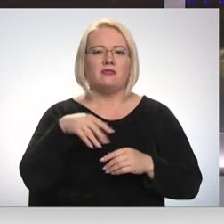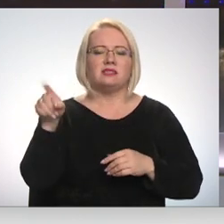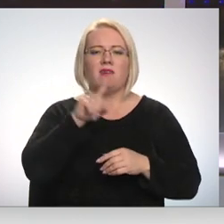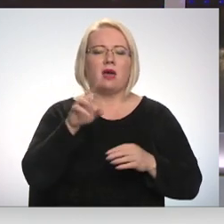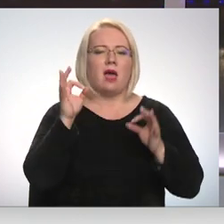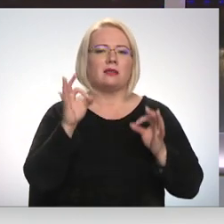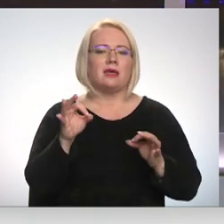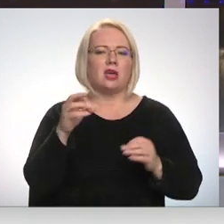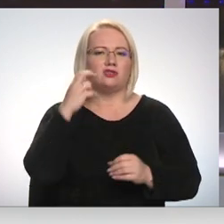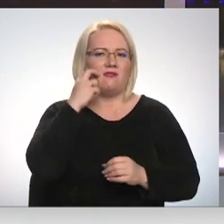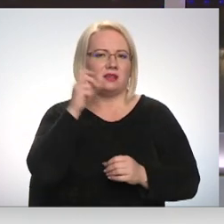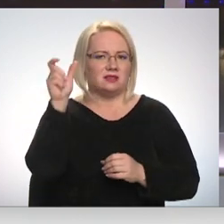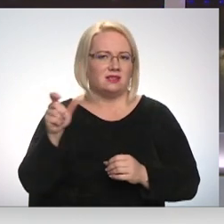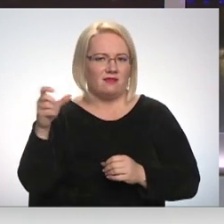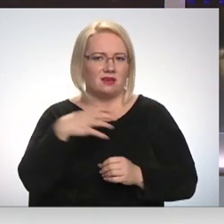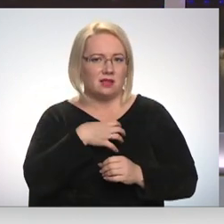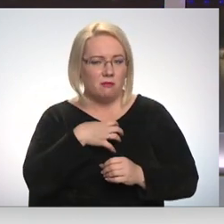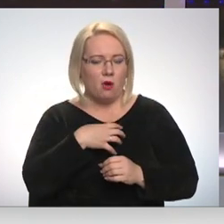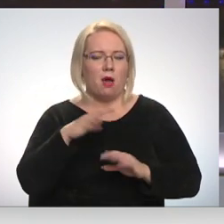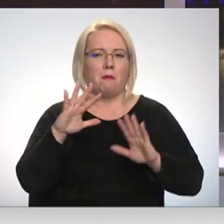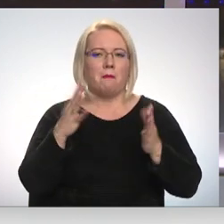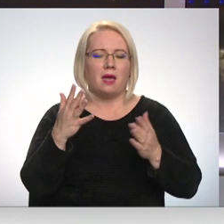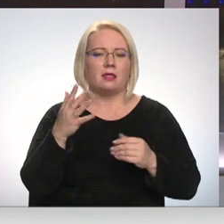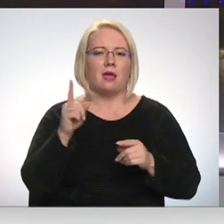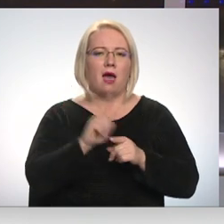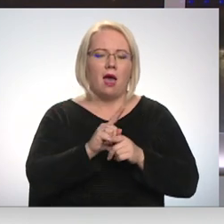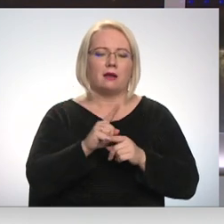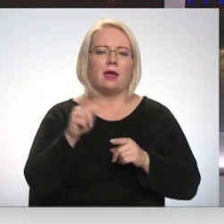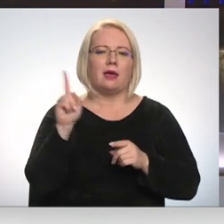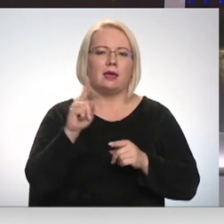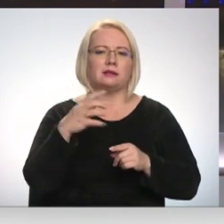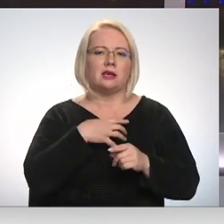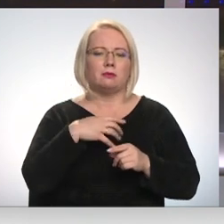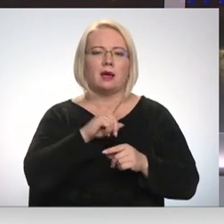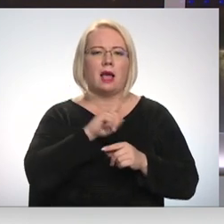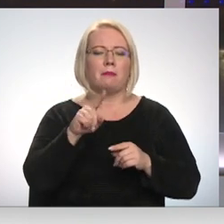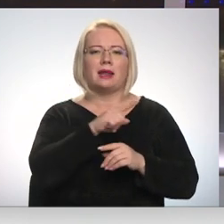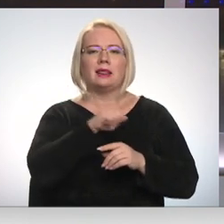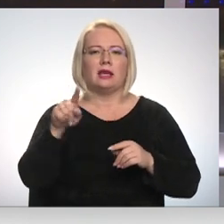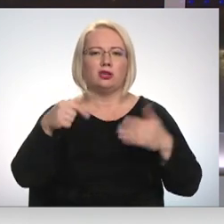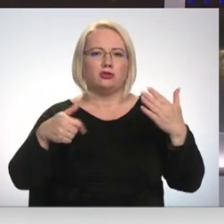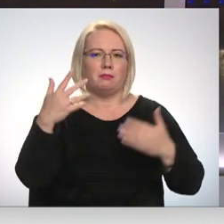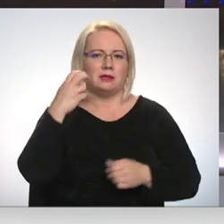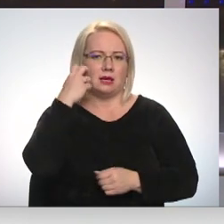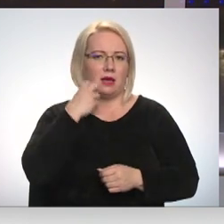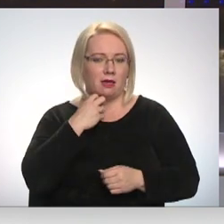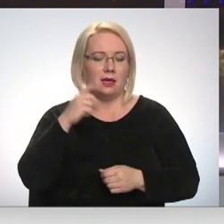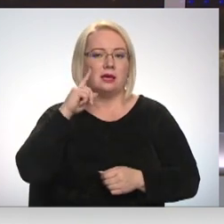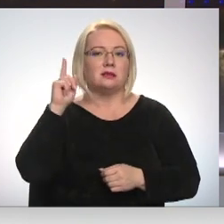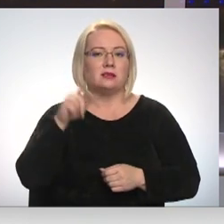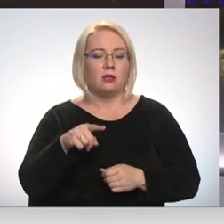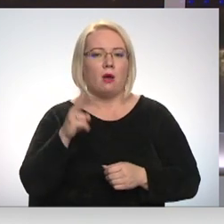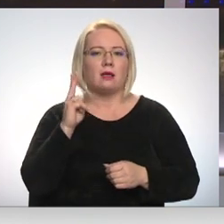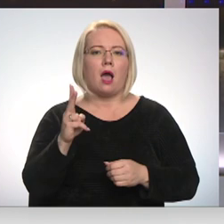seniori, taču 14% gadījumu slimību piedzīvo cilvēku vecumā līdz 65 gadiem. Zinot, kā to